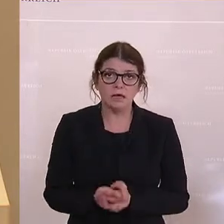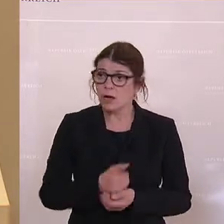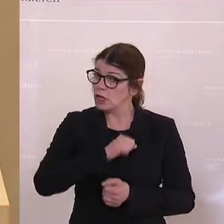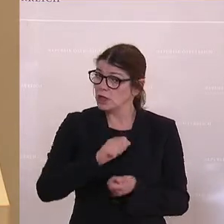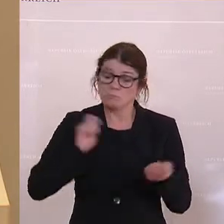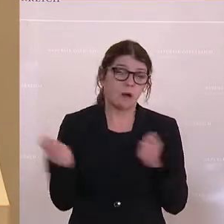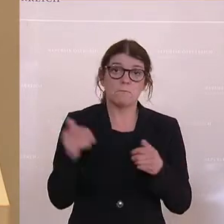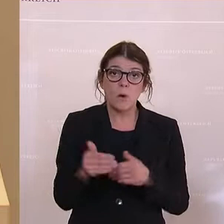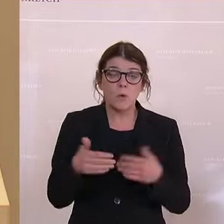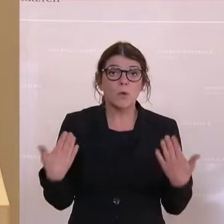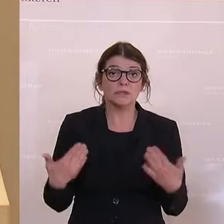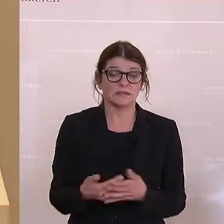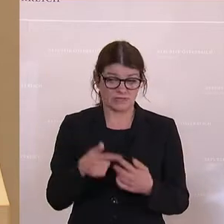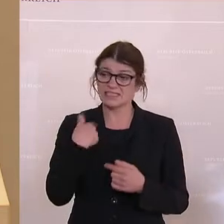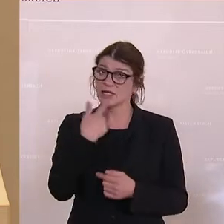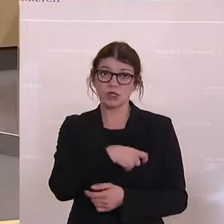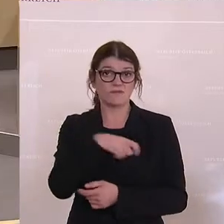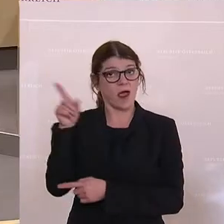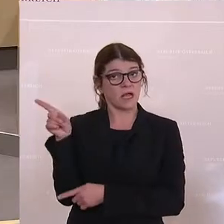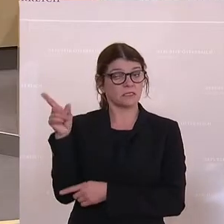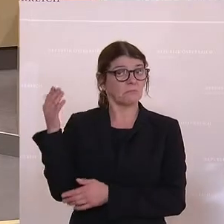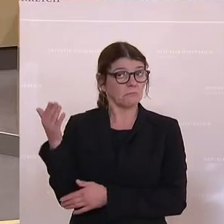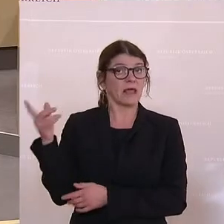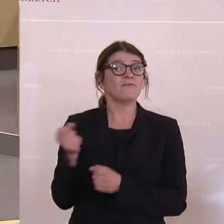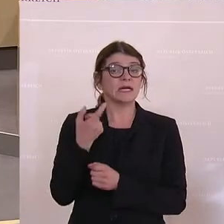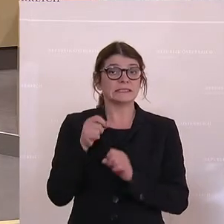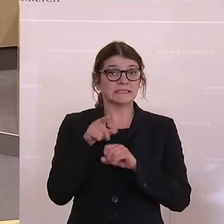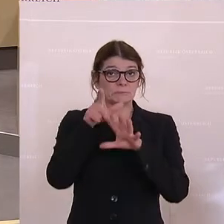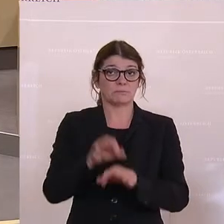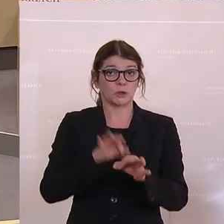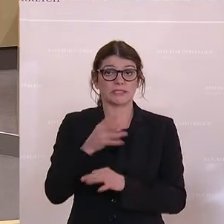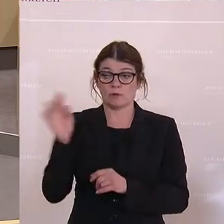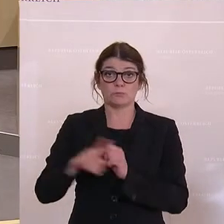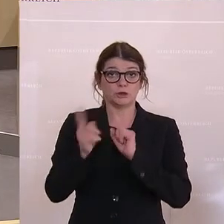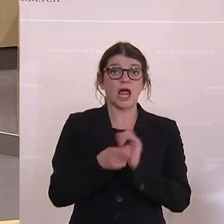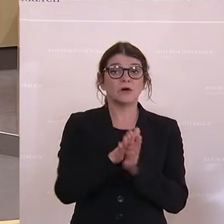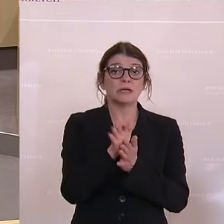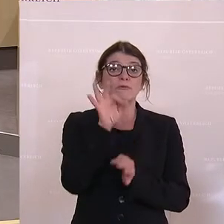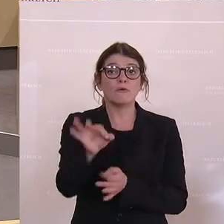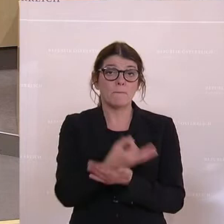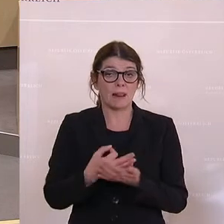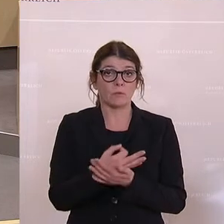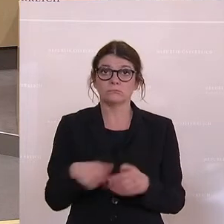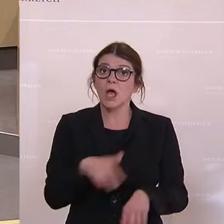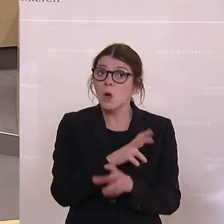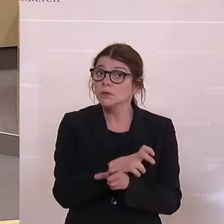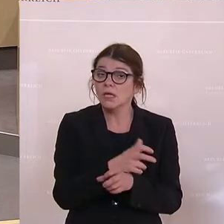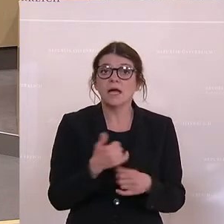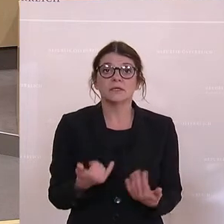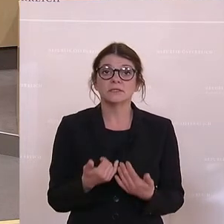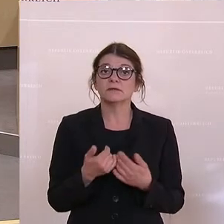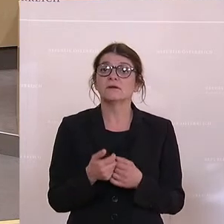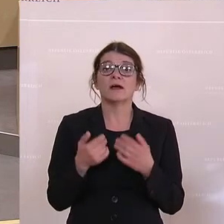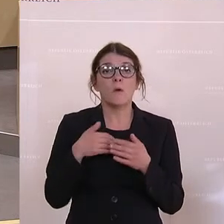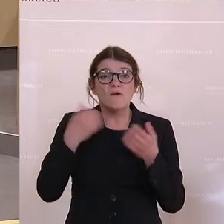kommen. Und wenn wir schon von der Schweiz reden, die Schweiz gibt fast 17 Prozent von ihrem Budget für die Bildung aus. In Österreich ist es sehr